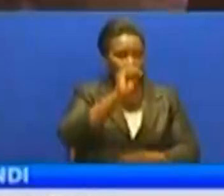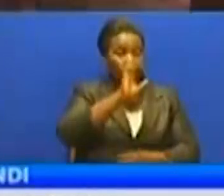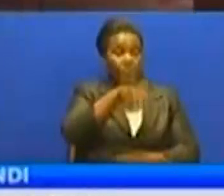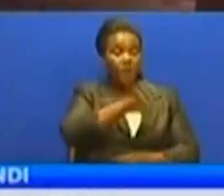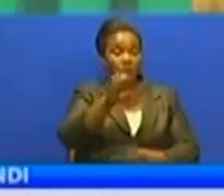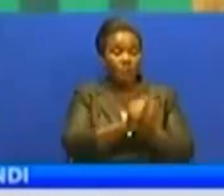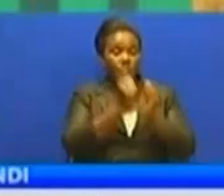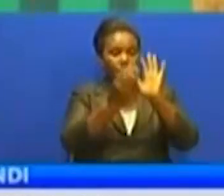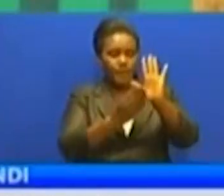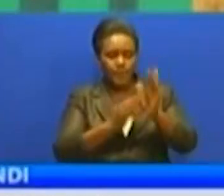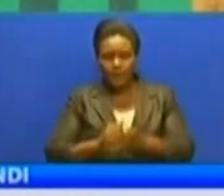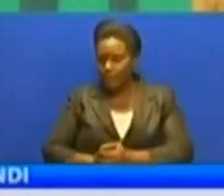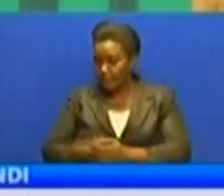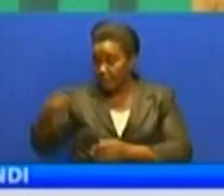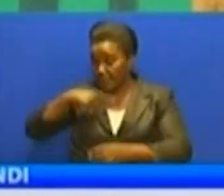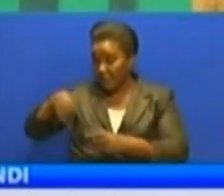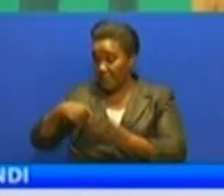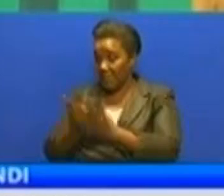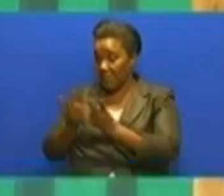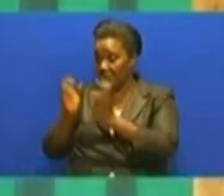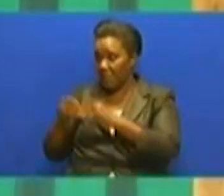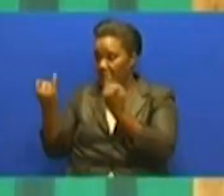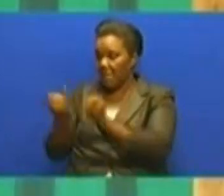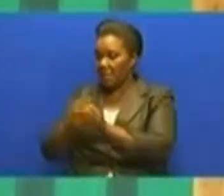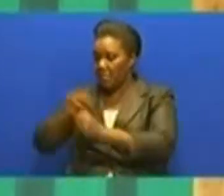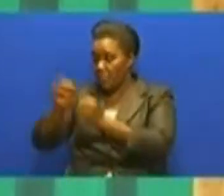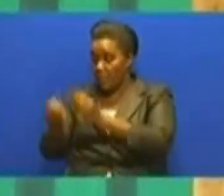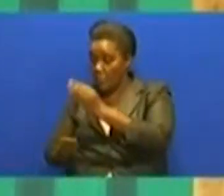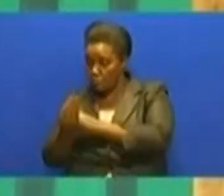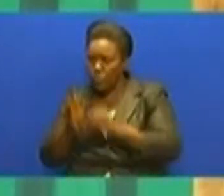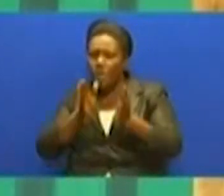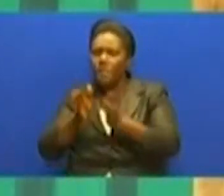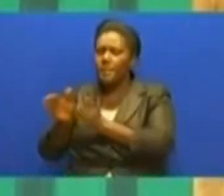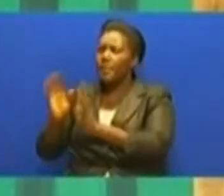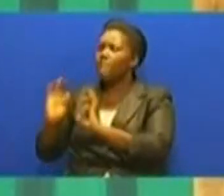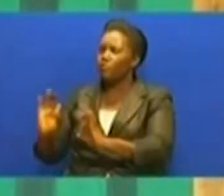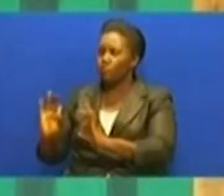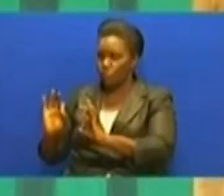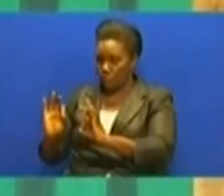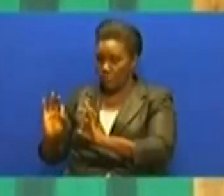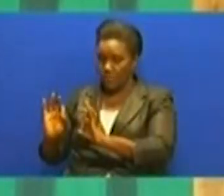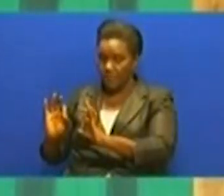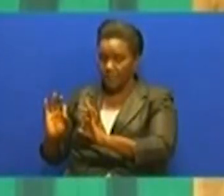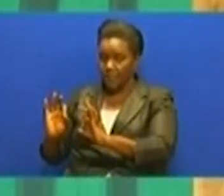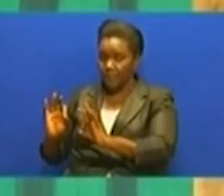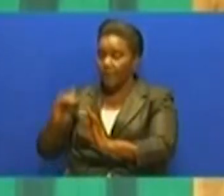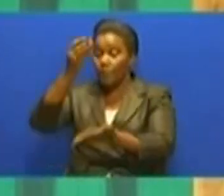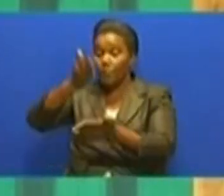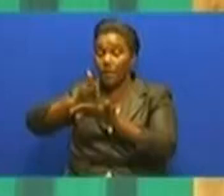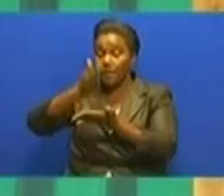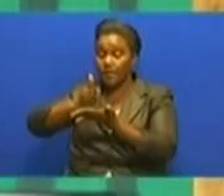mwaka F29, uilani ruanga. Kwa hiyo tasisi ya kuzuhia na kupambana narushuwa, tumejipanga vilivyo